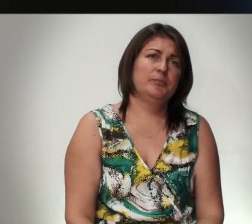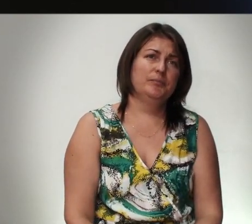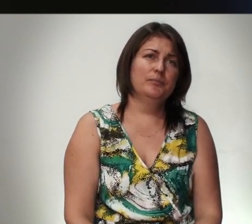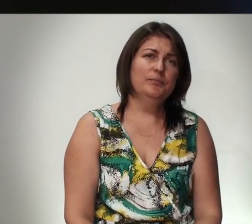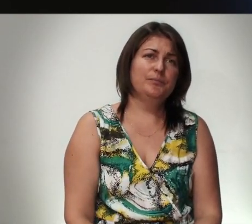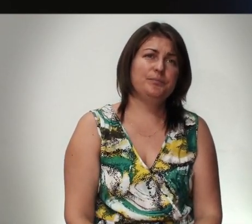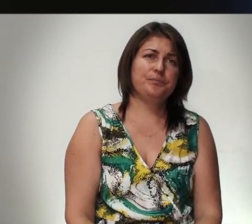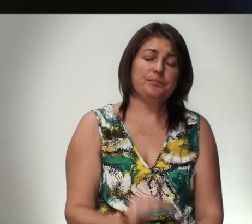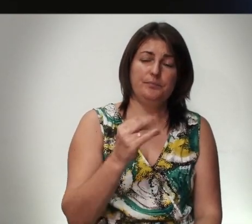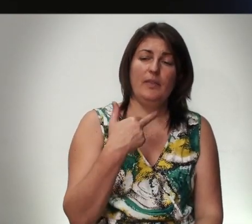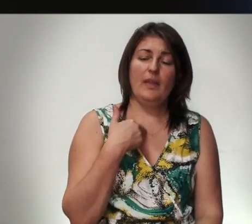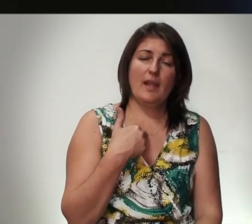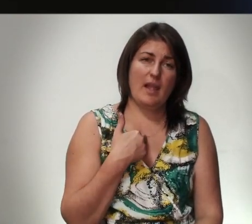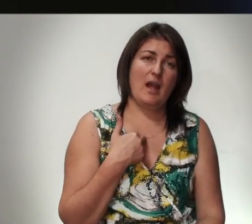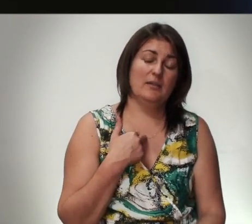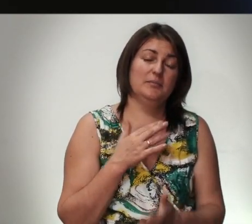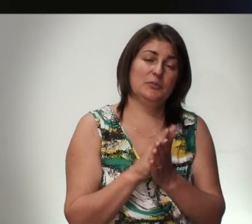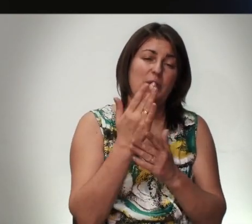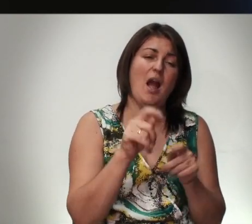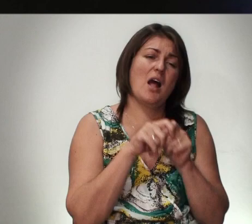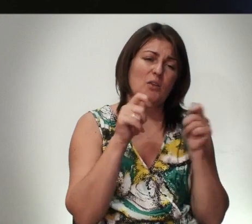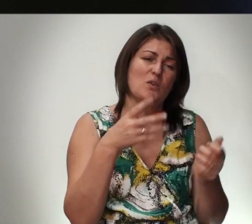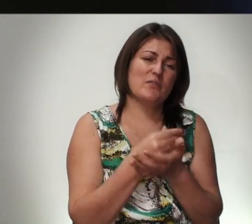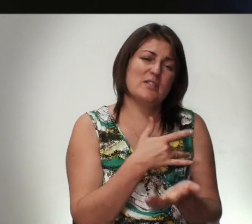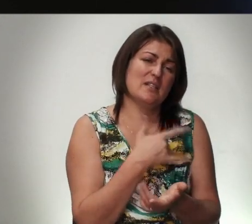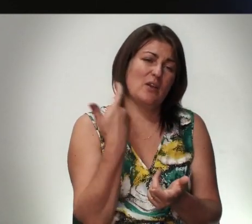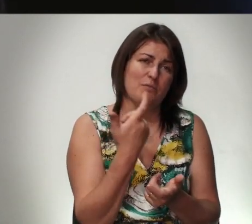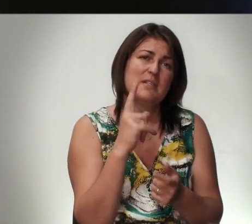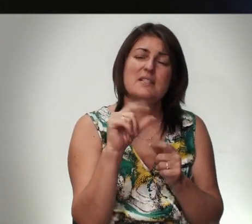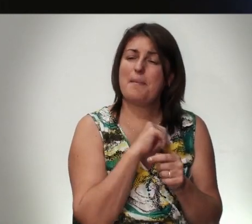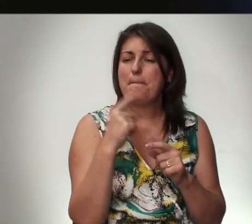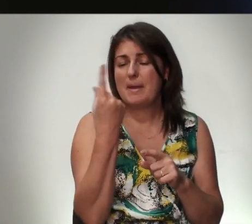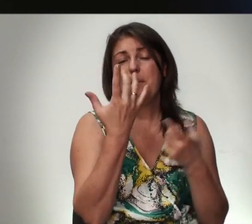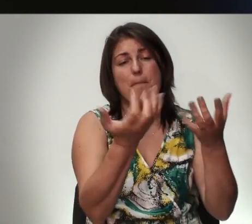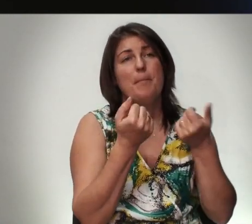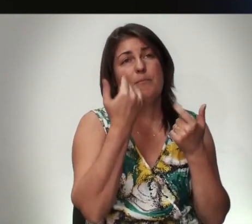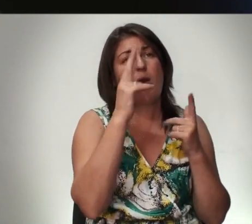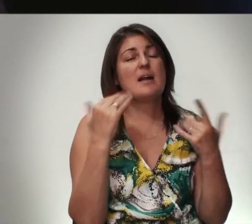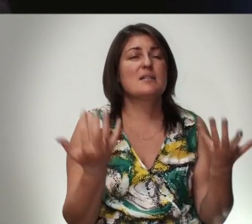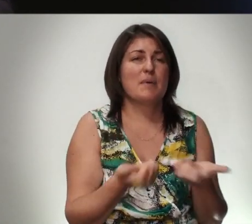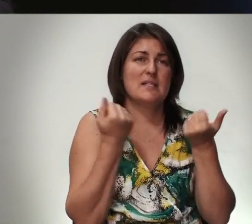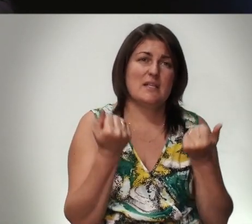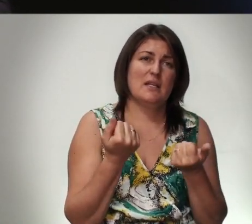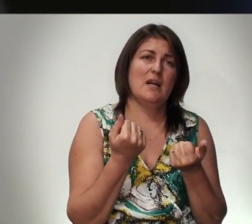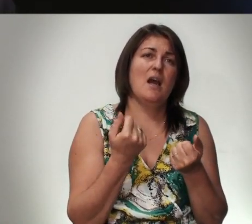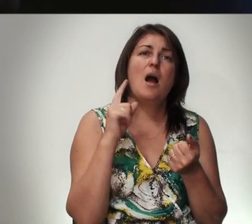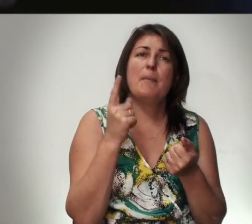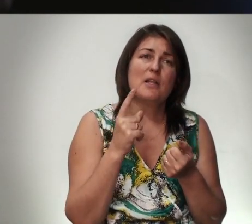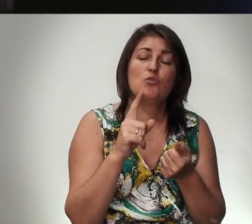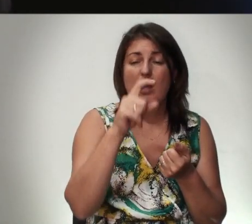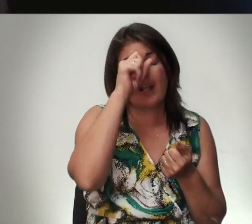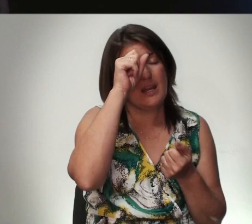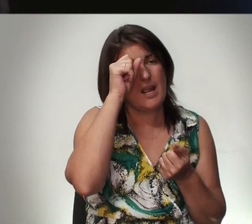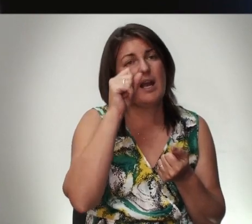И Я Поощряю Тебя Открой Своё Сердце Господу Самое Первое Приими Его Как Спасителя Потому Что